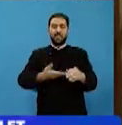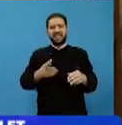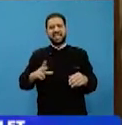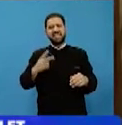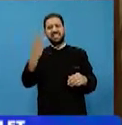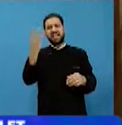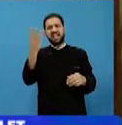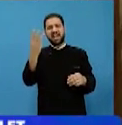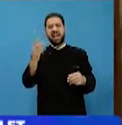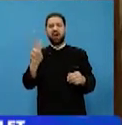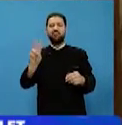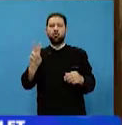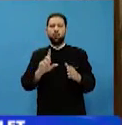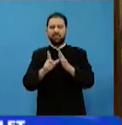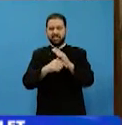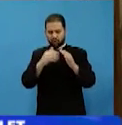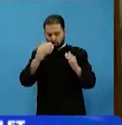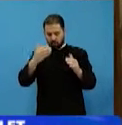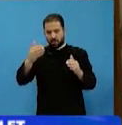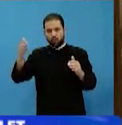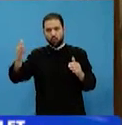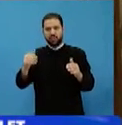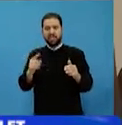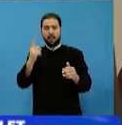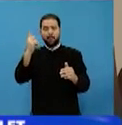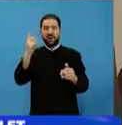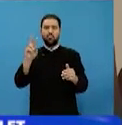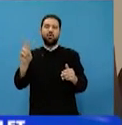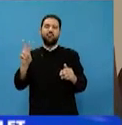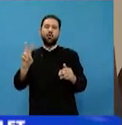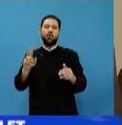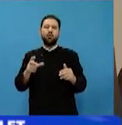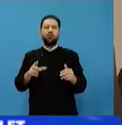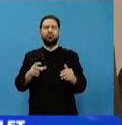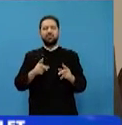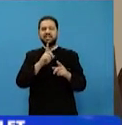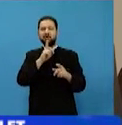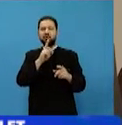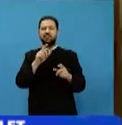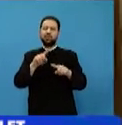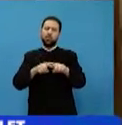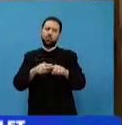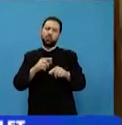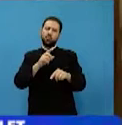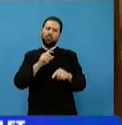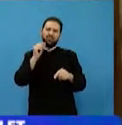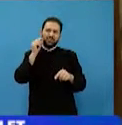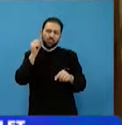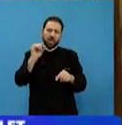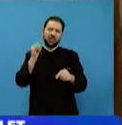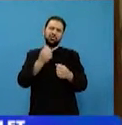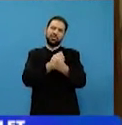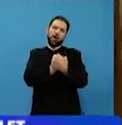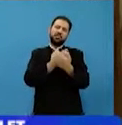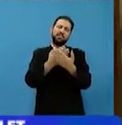largă, cu primul volum intitulându-se foarte inspirat cu durere și cu dragoste pentru unul contemporan și pe care